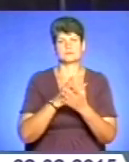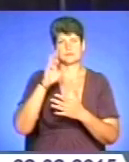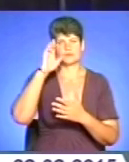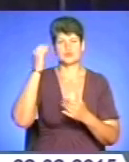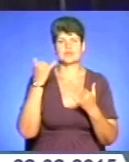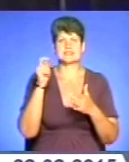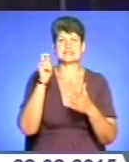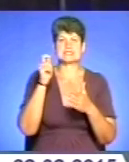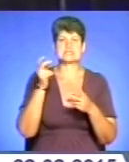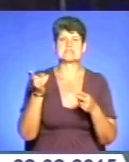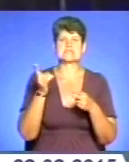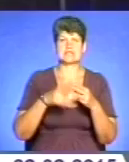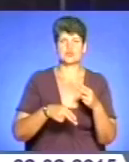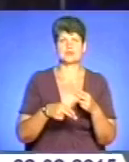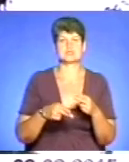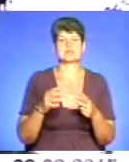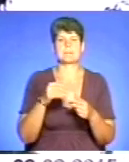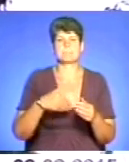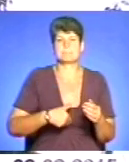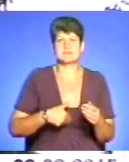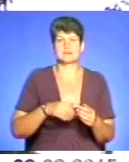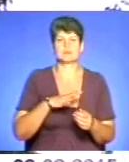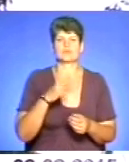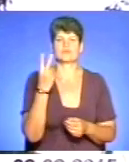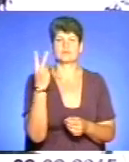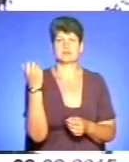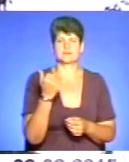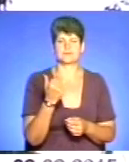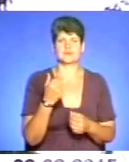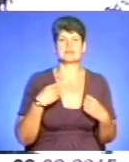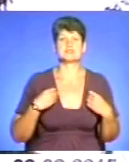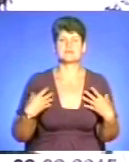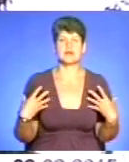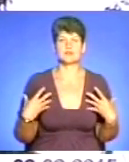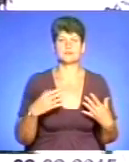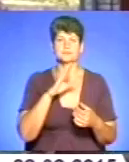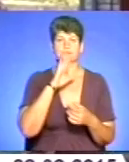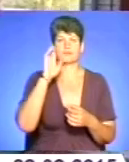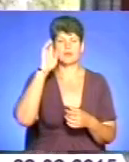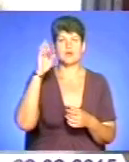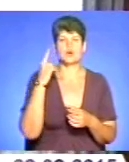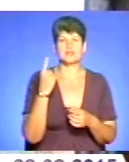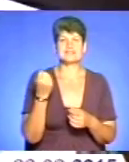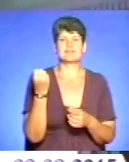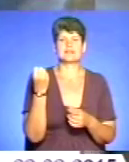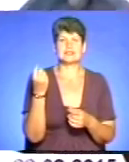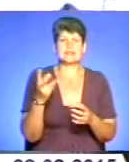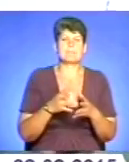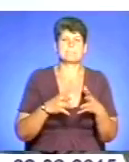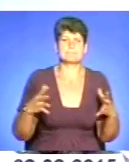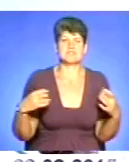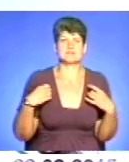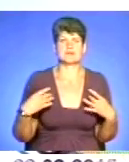Успенський піст, який тривав два тижні. Свято Успіння Пресвятої Богородиці – одне із 12 найбільших свят